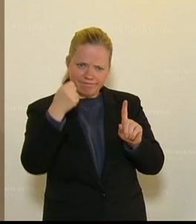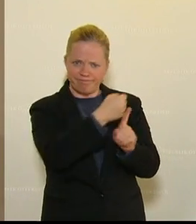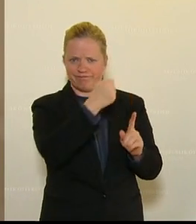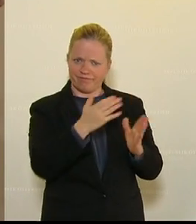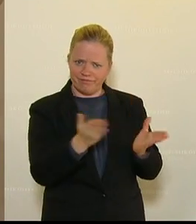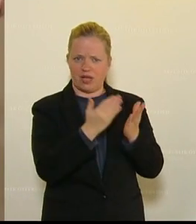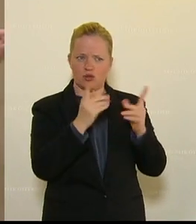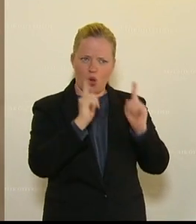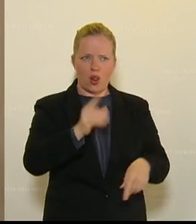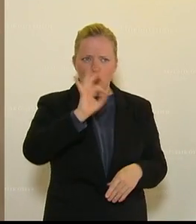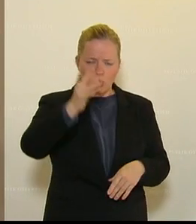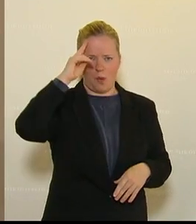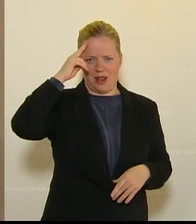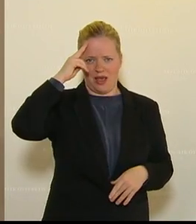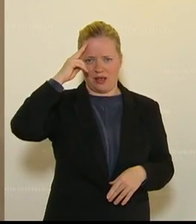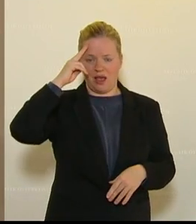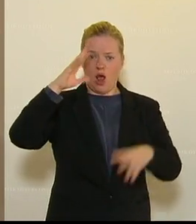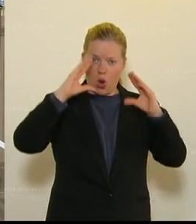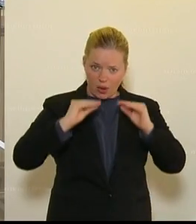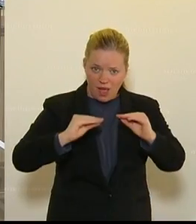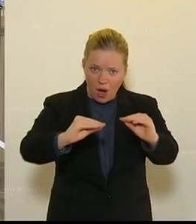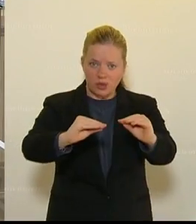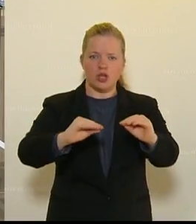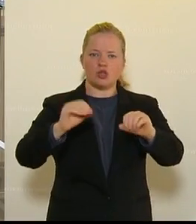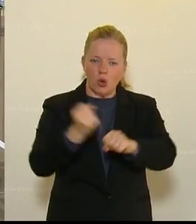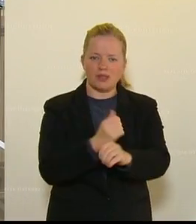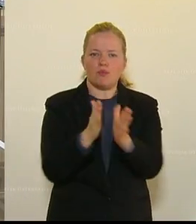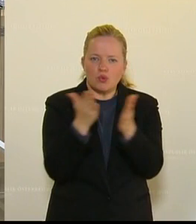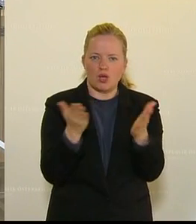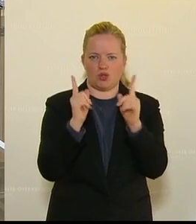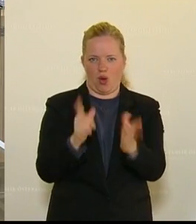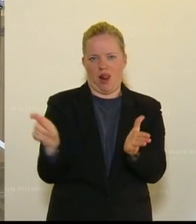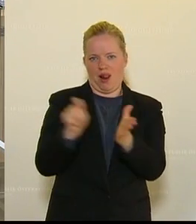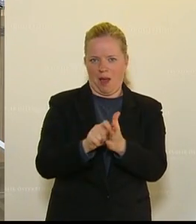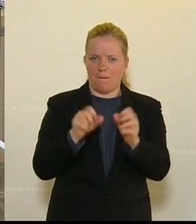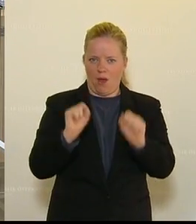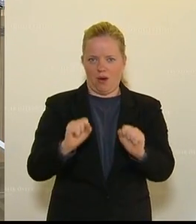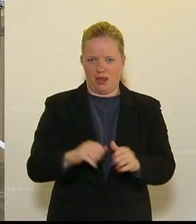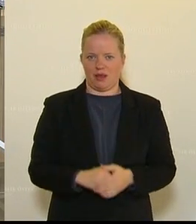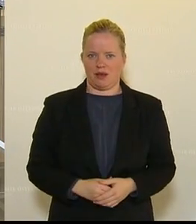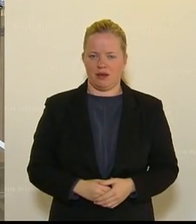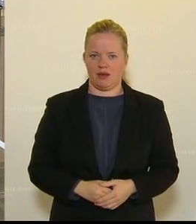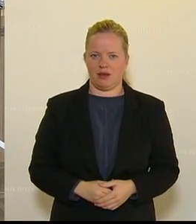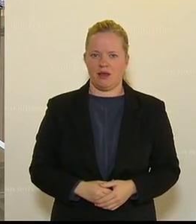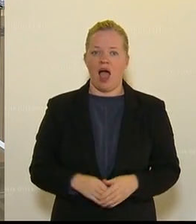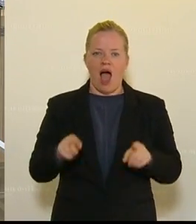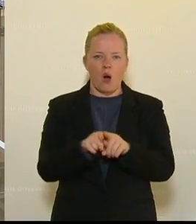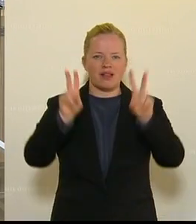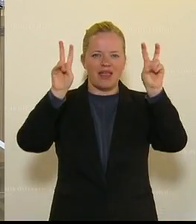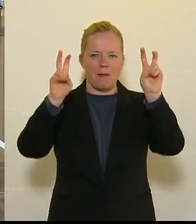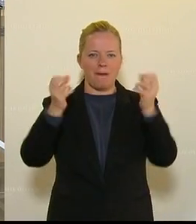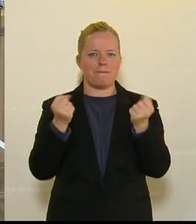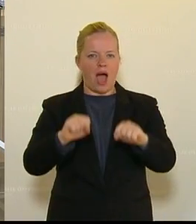Möglichkeit gibt, auch in den kommenden Wochen des Lockdowns an Bücher heranzukommen. Aber ich zeige Ihnen, ich habe nämlich ein sehr gutes Dauch über die Macht der Sprache,